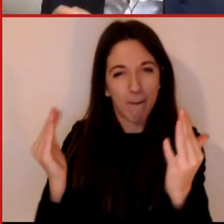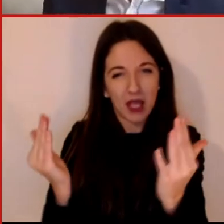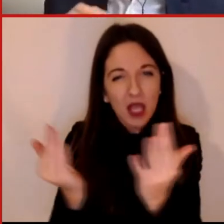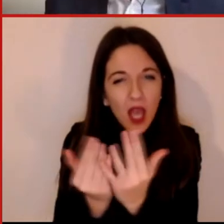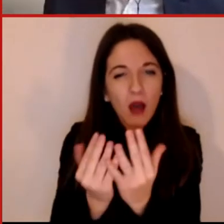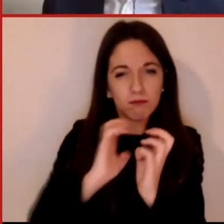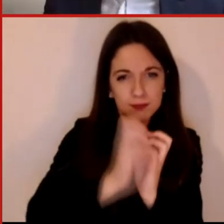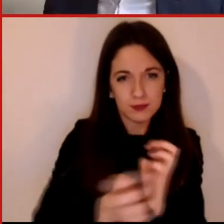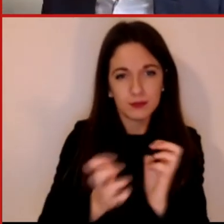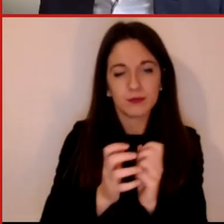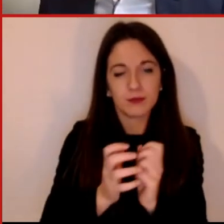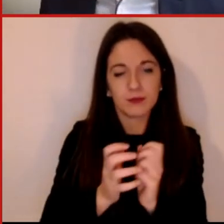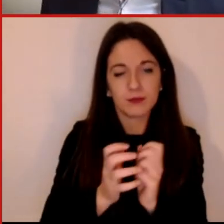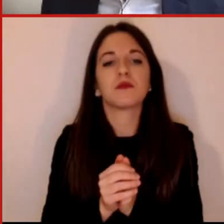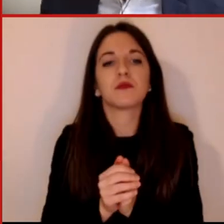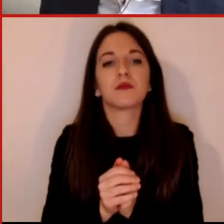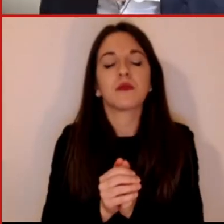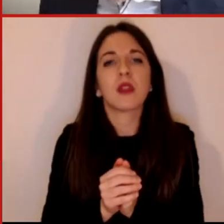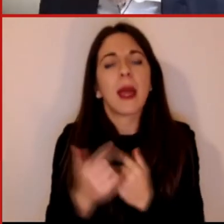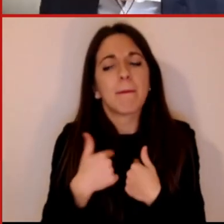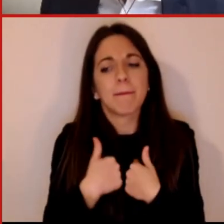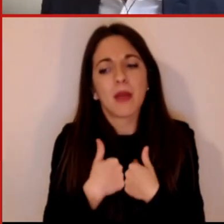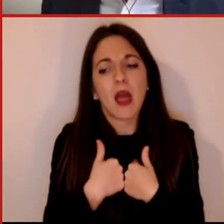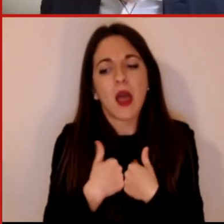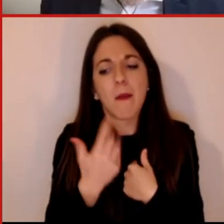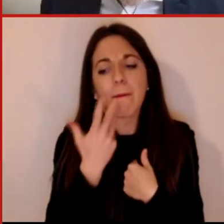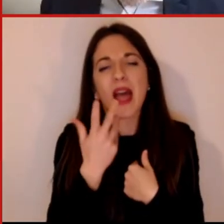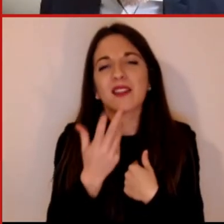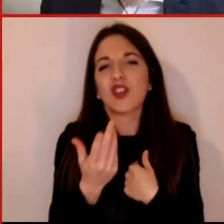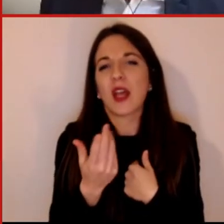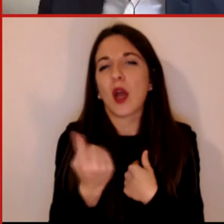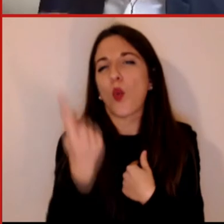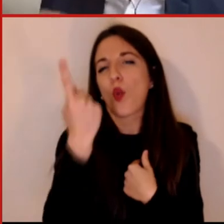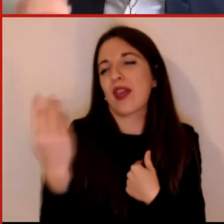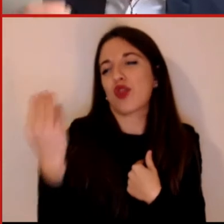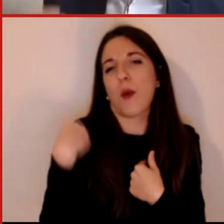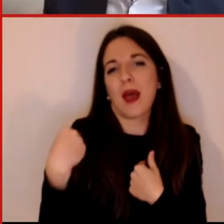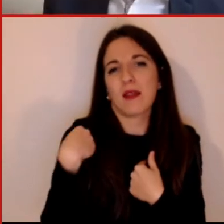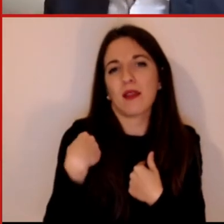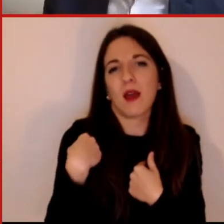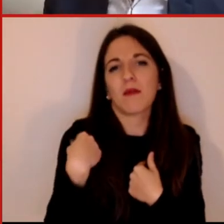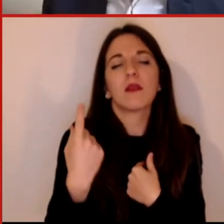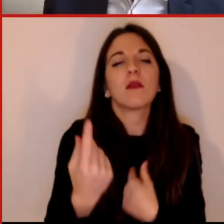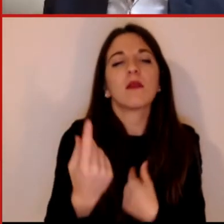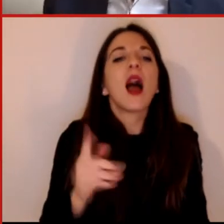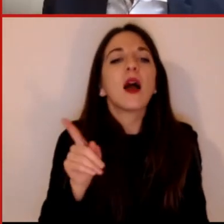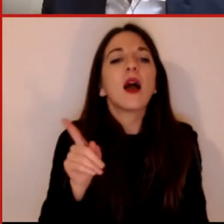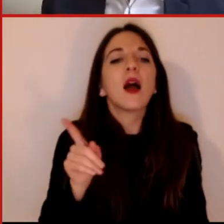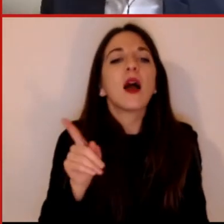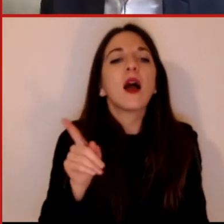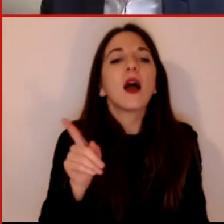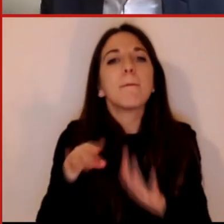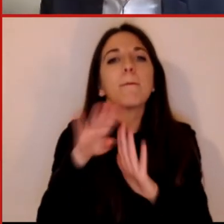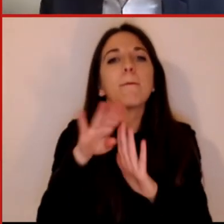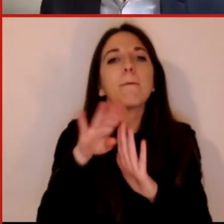ma soprattutto una domanda che mi piace cercare di poter rispondere è ma in realtà veramente che cosa hanno fatto questi modelli e questi algoritmi?